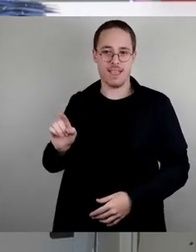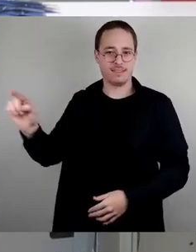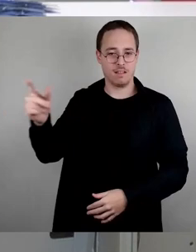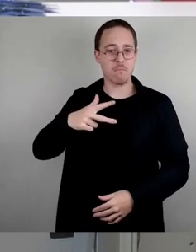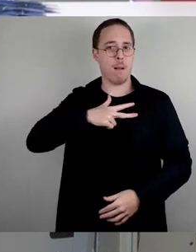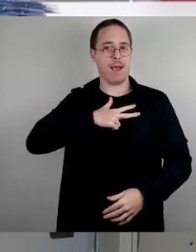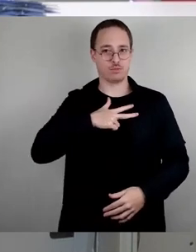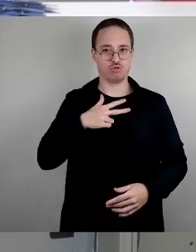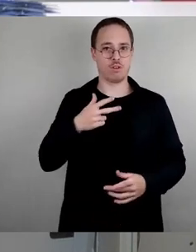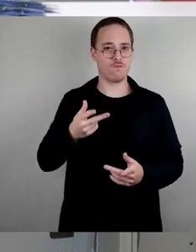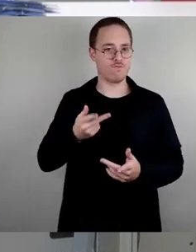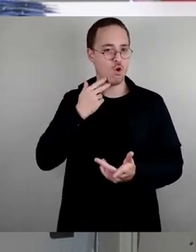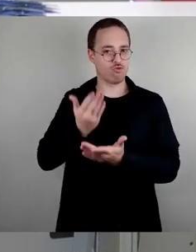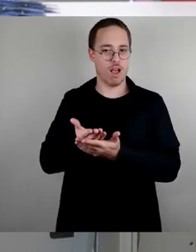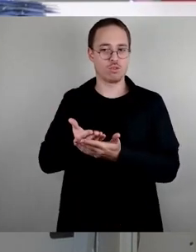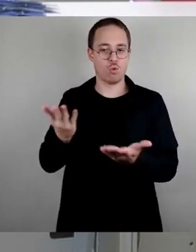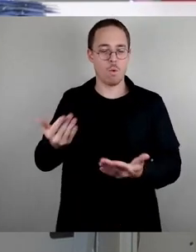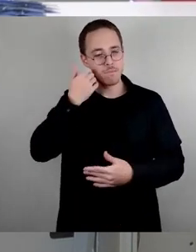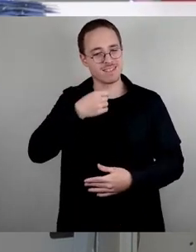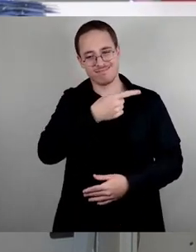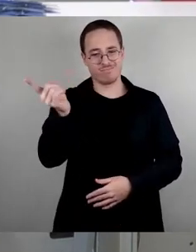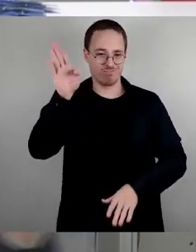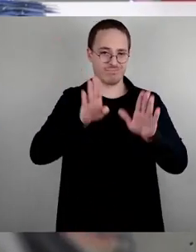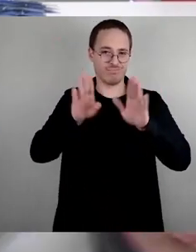hier mit einem positiven Votum ausstatten. Vielen Dank.